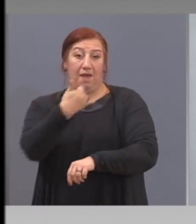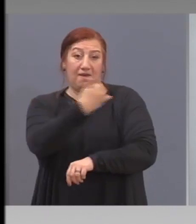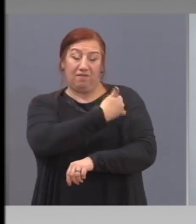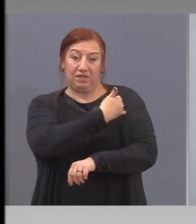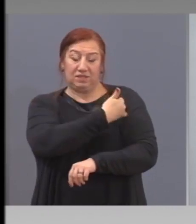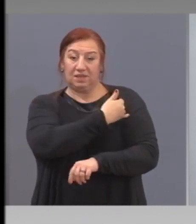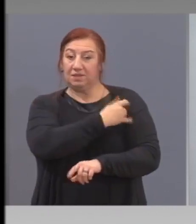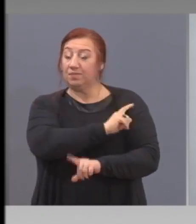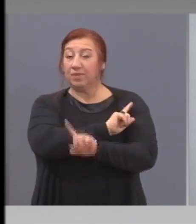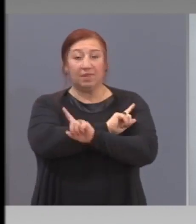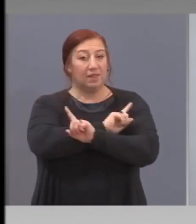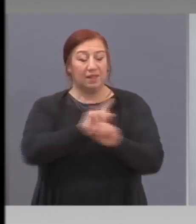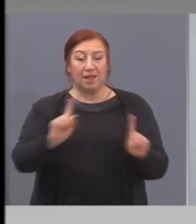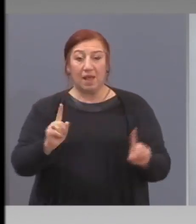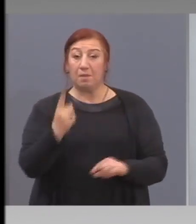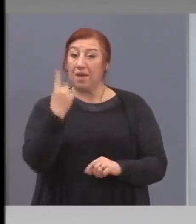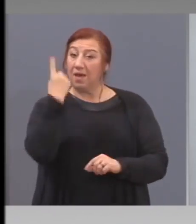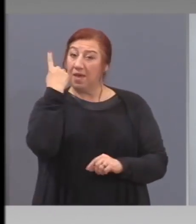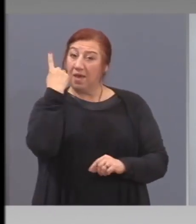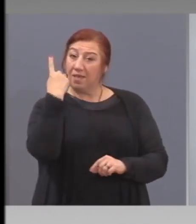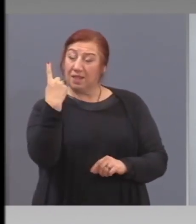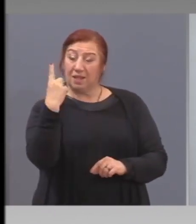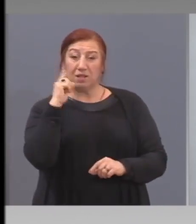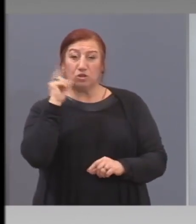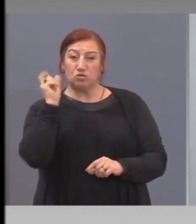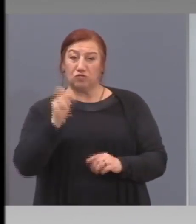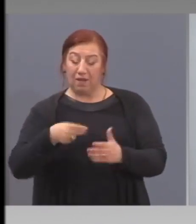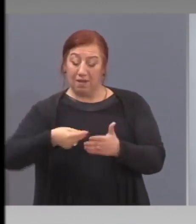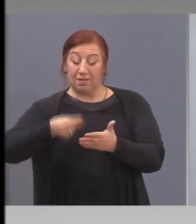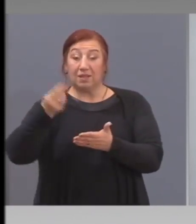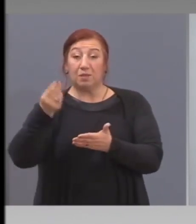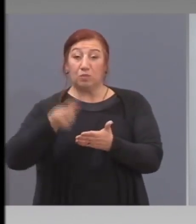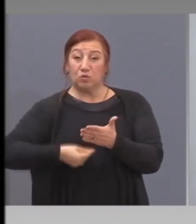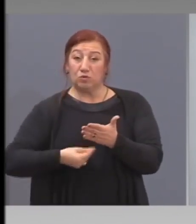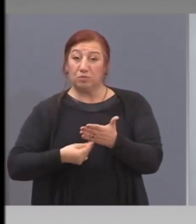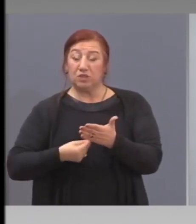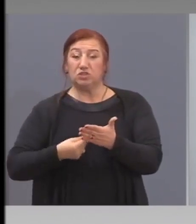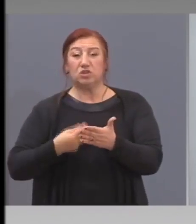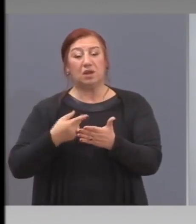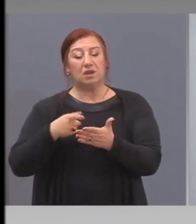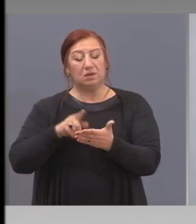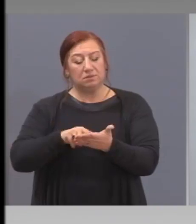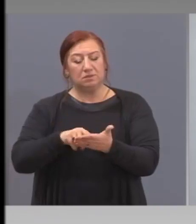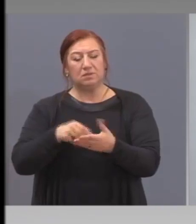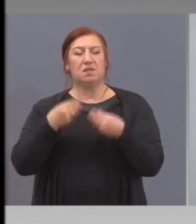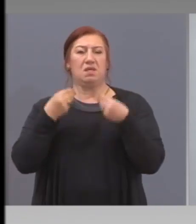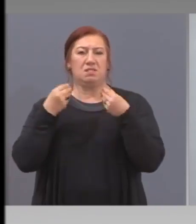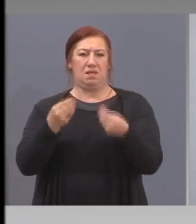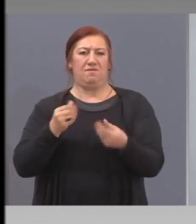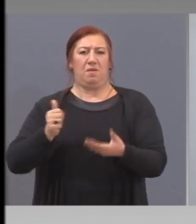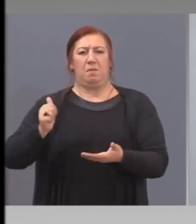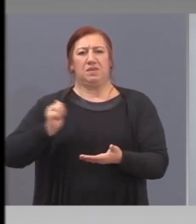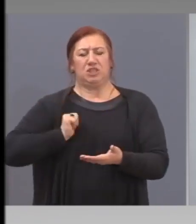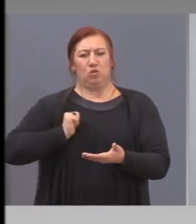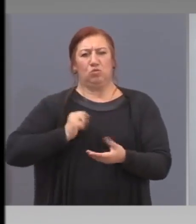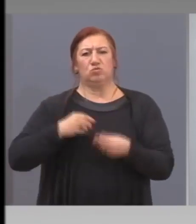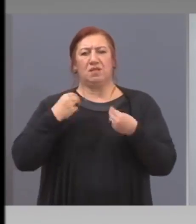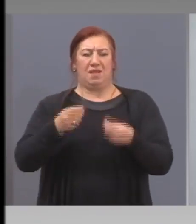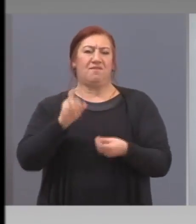Няма един, който да се подпише под сигурността и гаранцията на бързия тест.